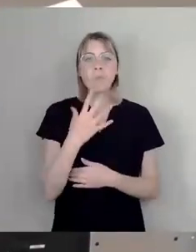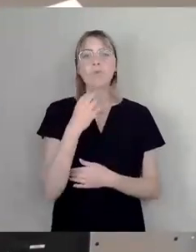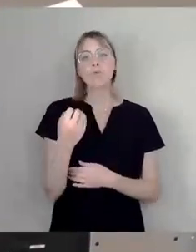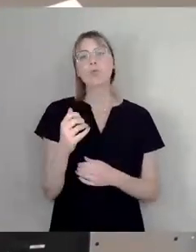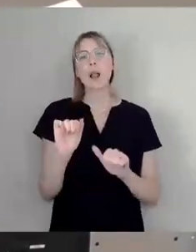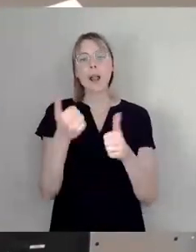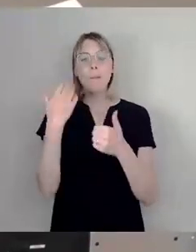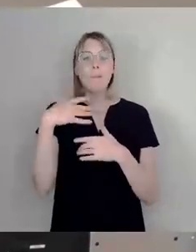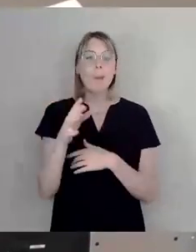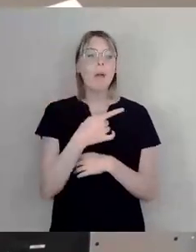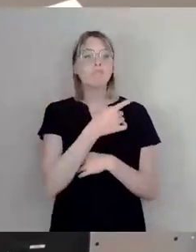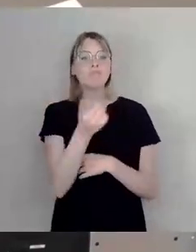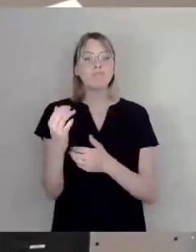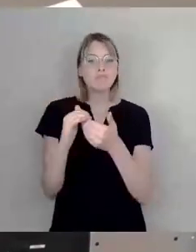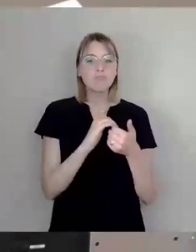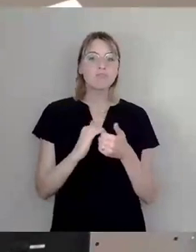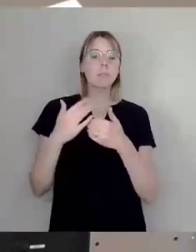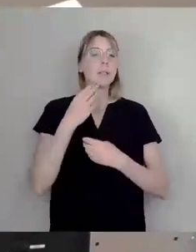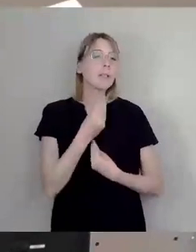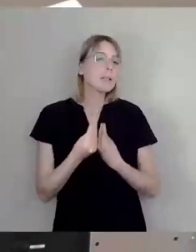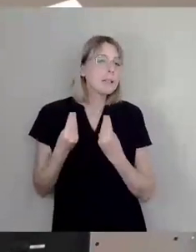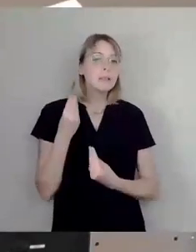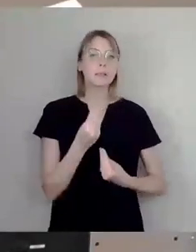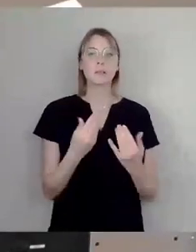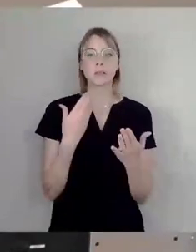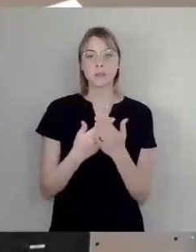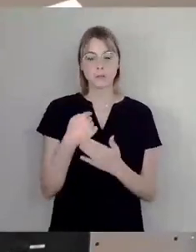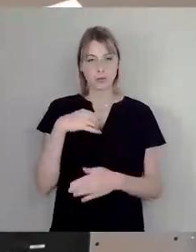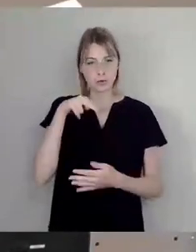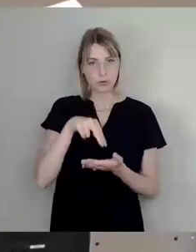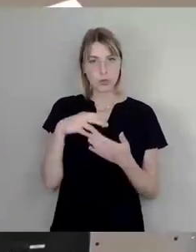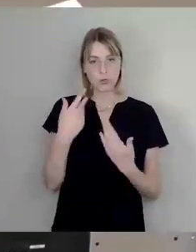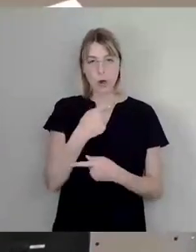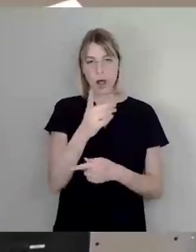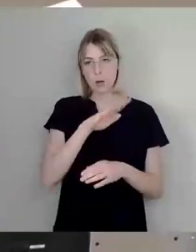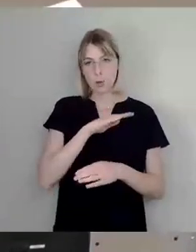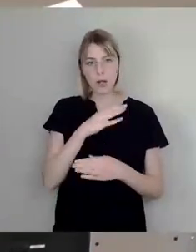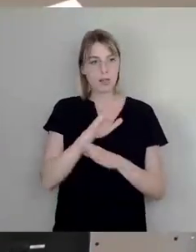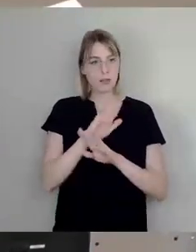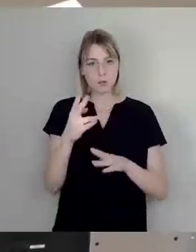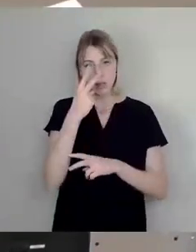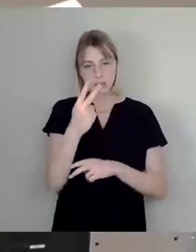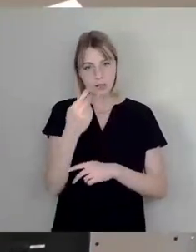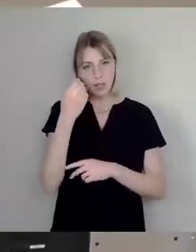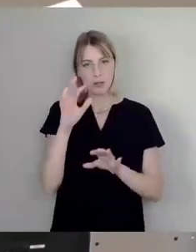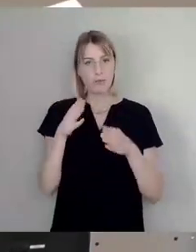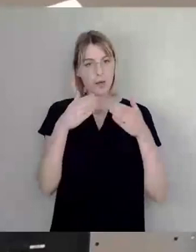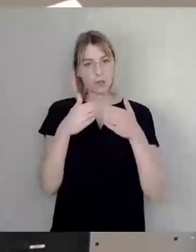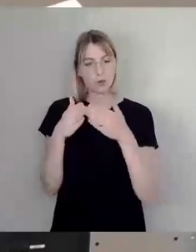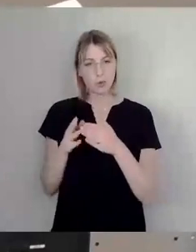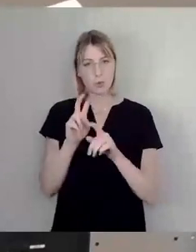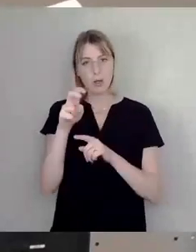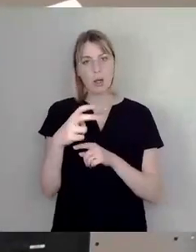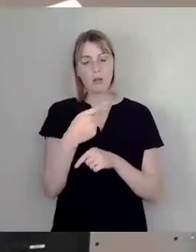weil ich jetzt gerade vorn bin, alle Kollegen, die wir nie mehr sehen, Fraktionsübergreisen, ich wünsche allen Männchen wie Weibel, alles Gute